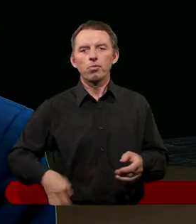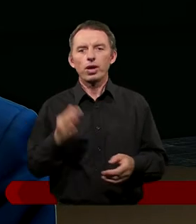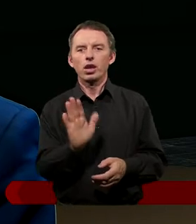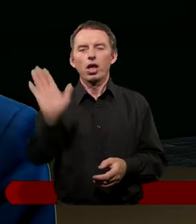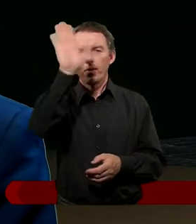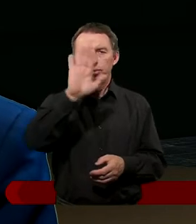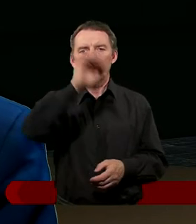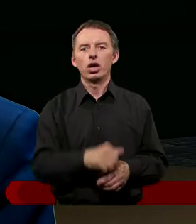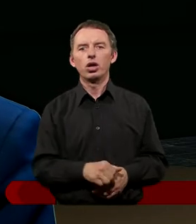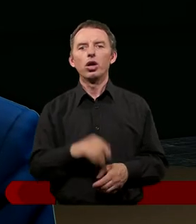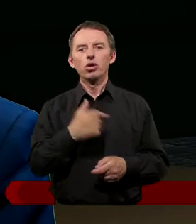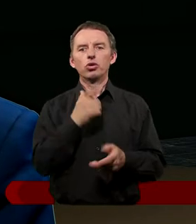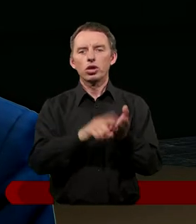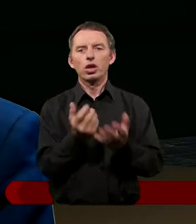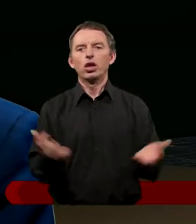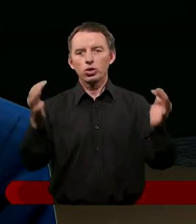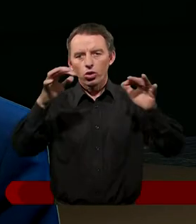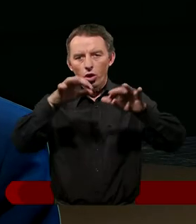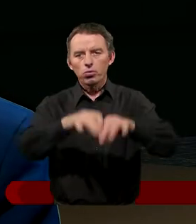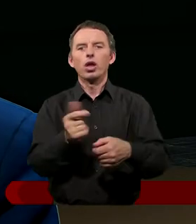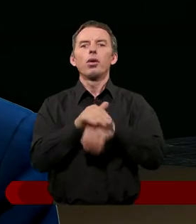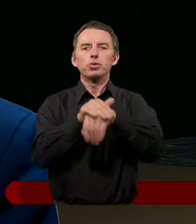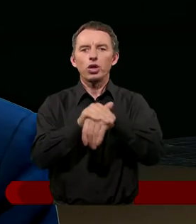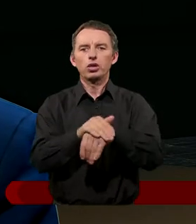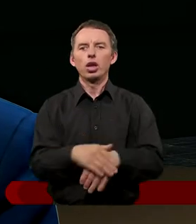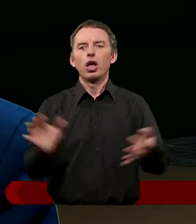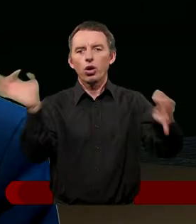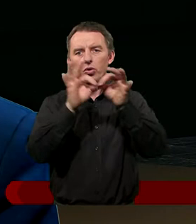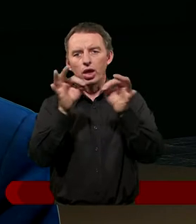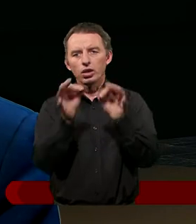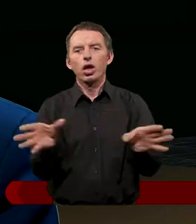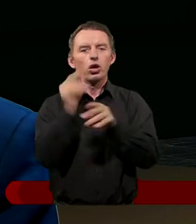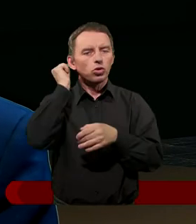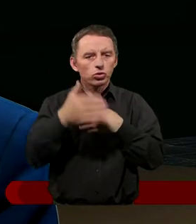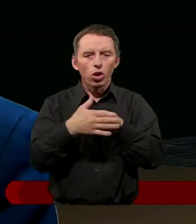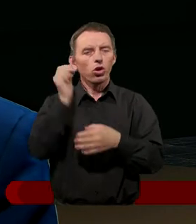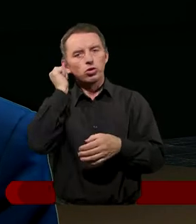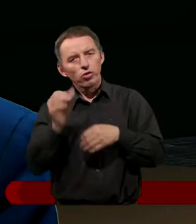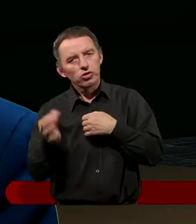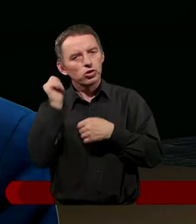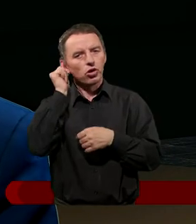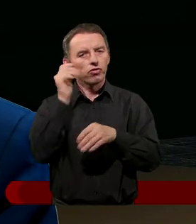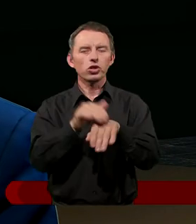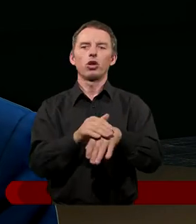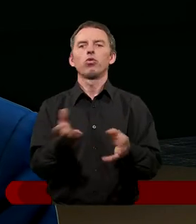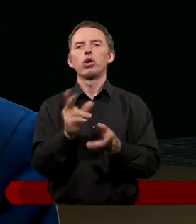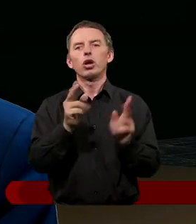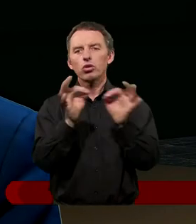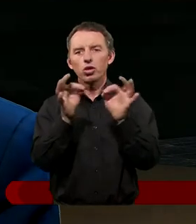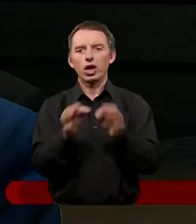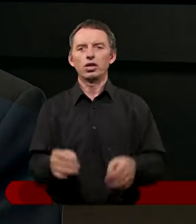powiedzieć relacje. Można to przyrównać do relacji z przyjacielem, relacji z żoną czy dziewczyną, relacji z drugim człowiekiem.